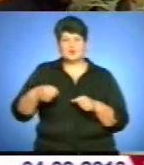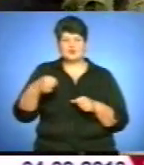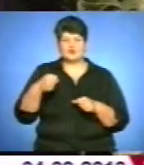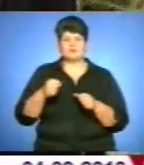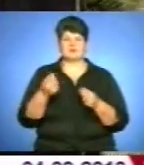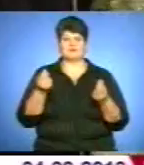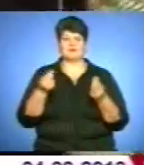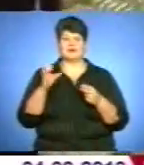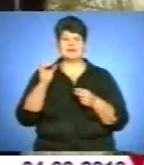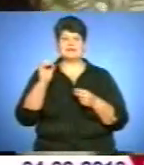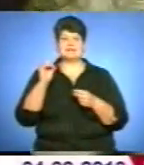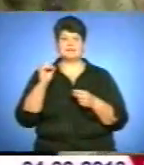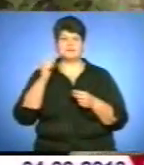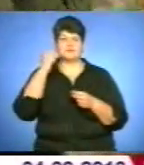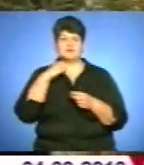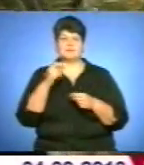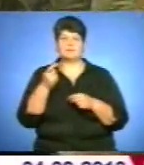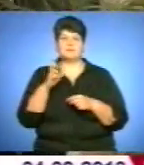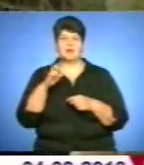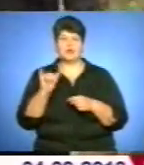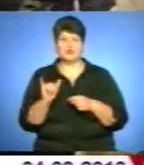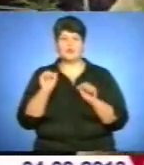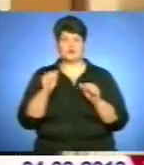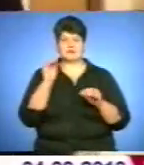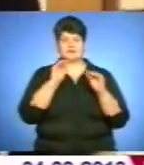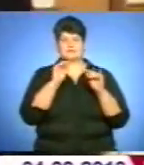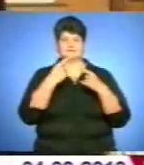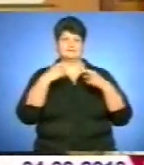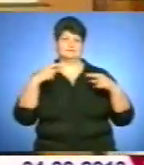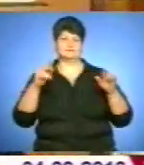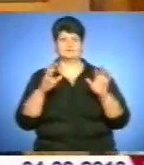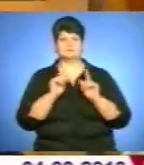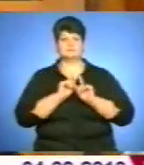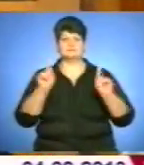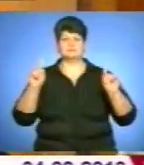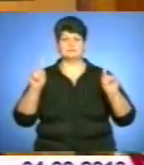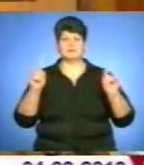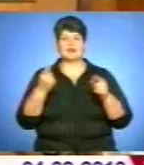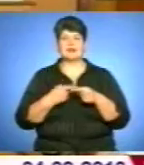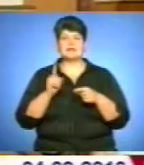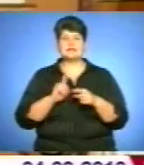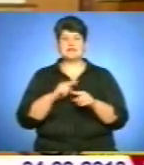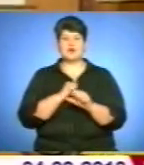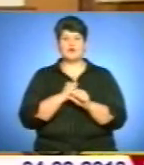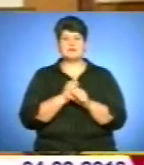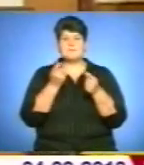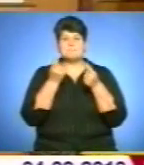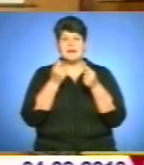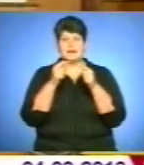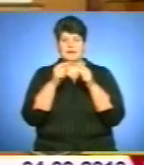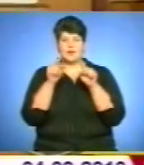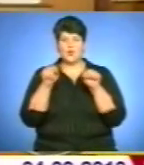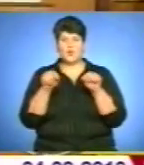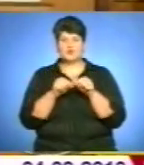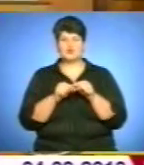-хенду і навіть шкарлупки від яєць. З них можна скласти мозаїку. Це робиться з маленьких кусочків і